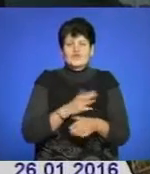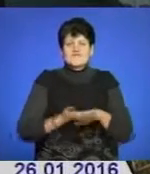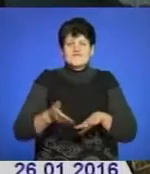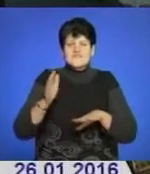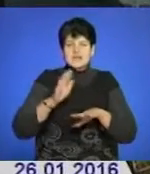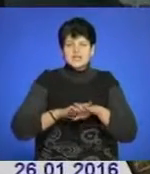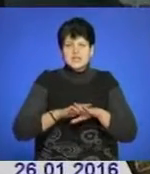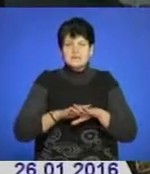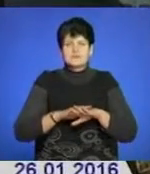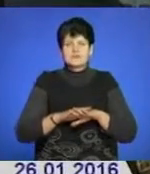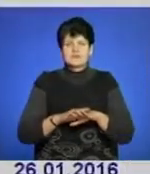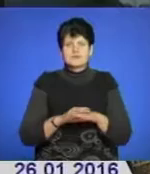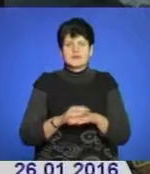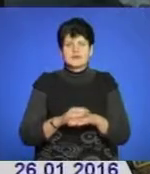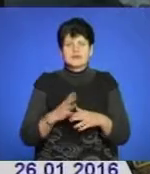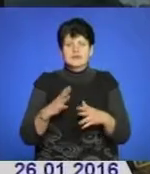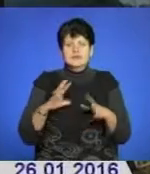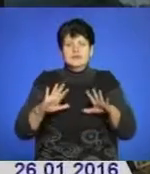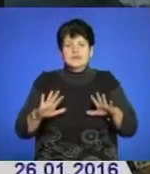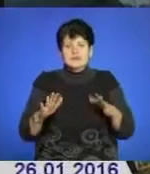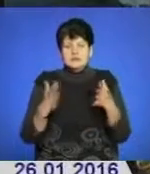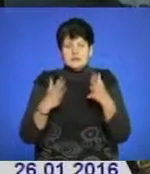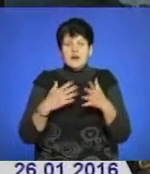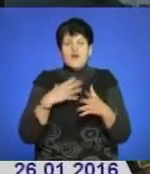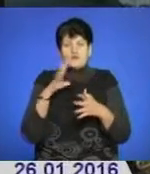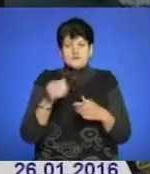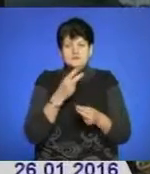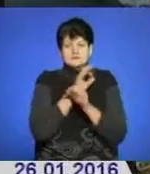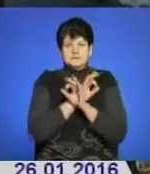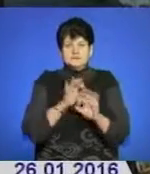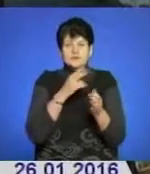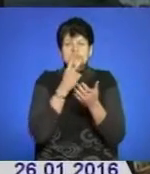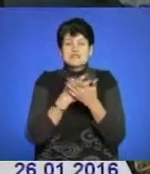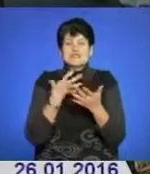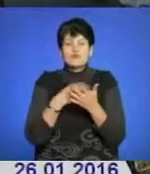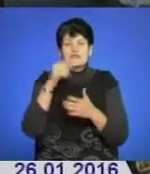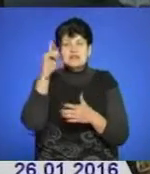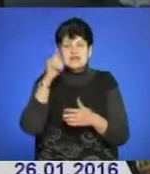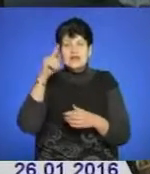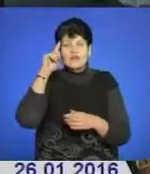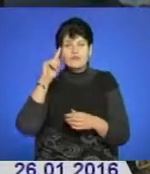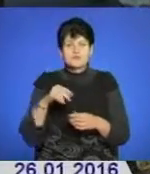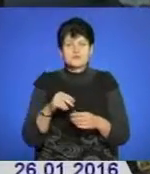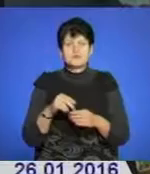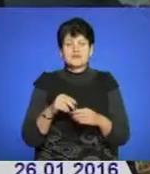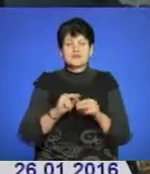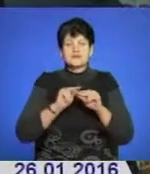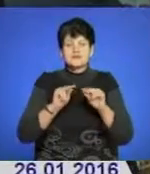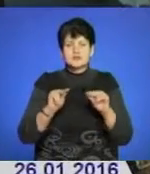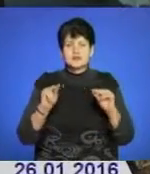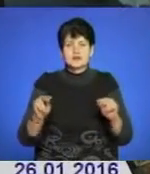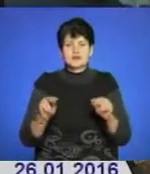і виснажді. Рахую, що всі достойно показали свої знання, уміння, навички викладання предмету захисту чизни.